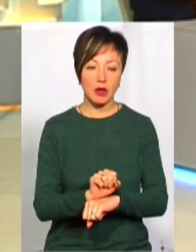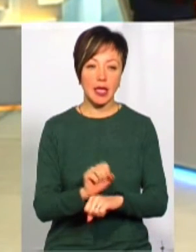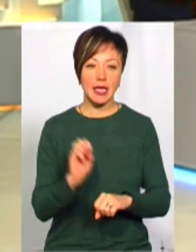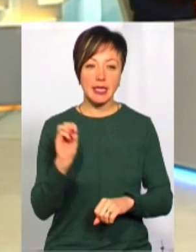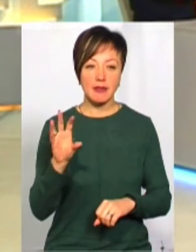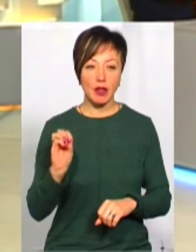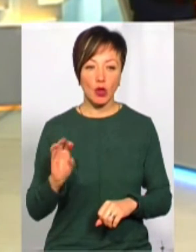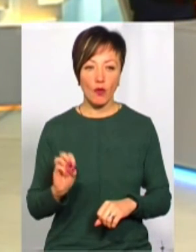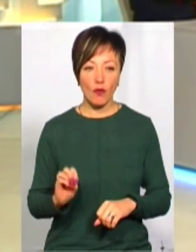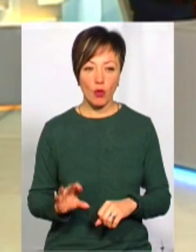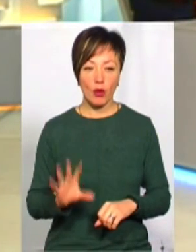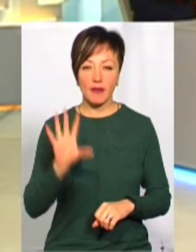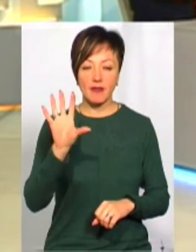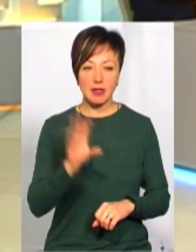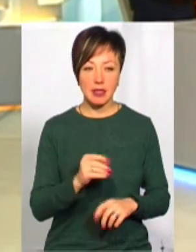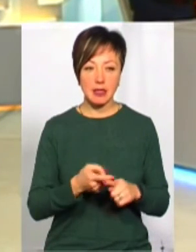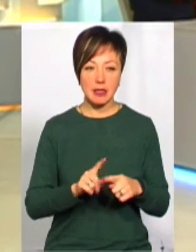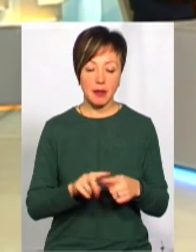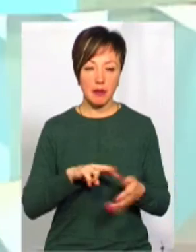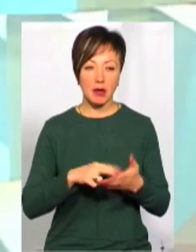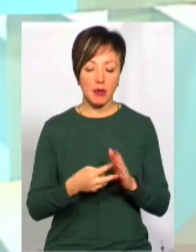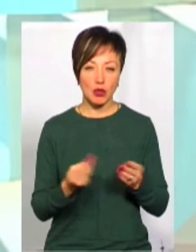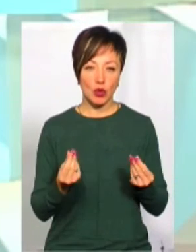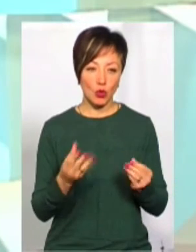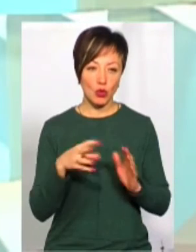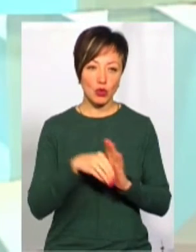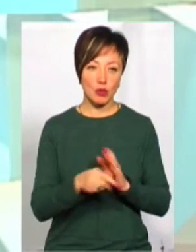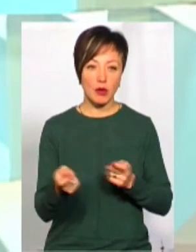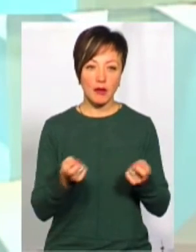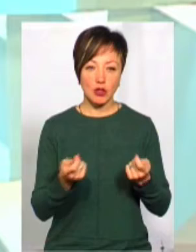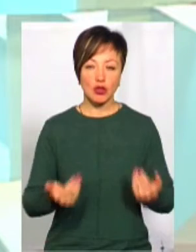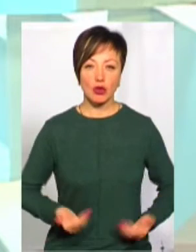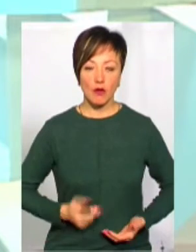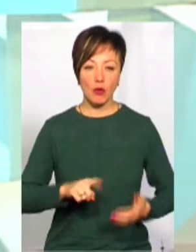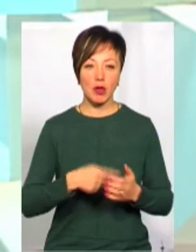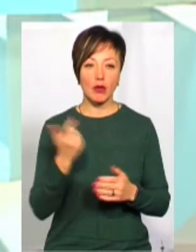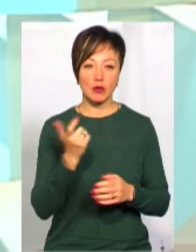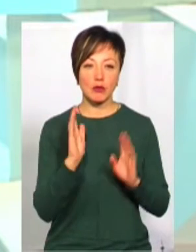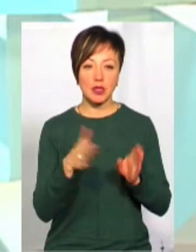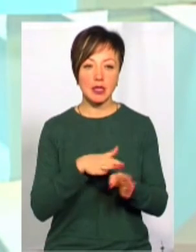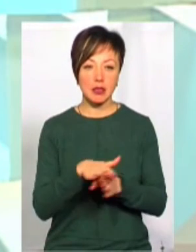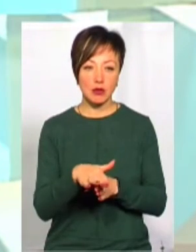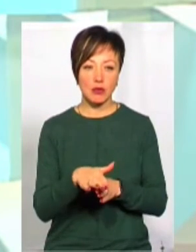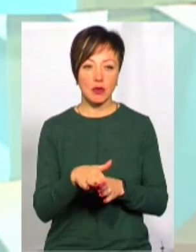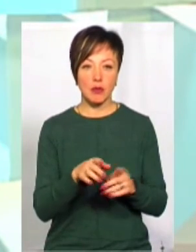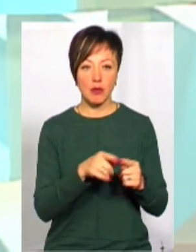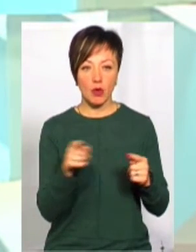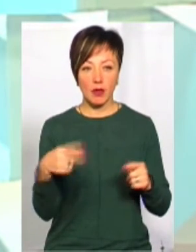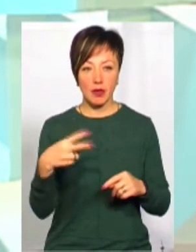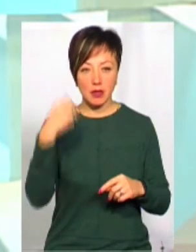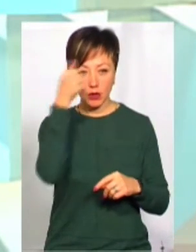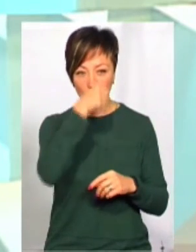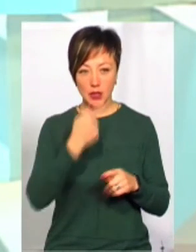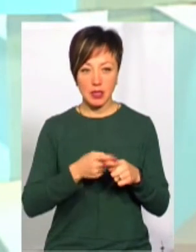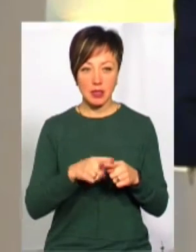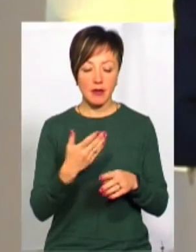світлофорних об'єктів. Це все, на все, це передбачені кошти, і управління житлового комунального господарства буде здійснювати протягом 20-го року